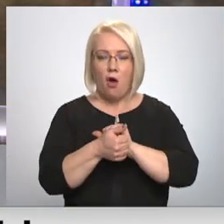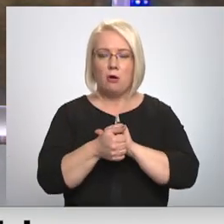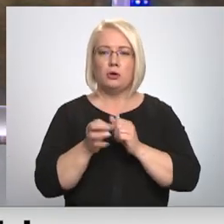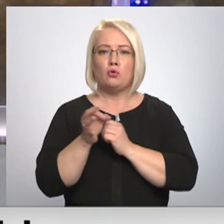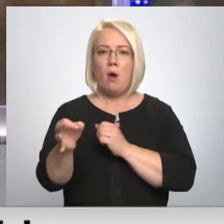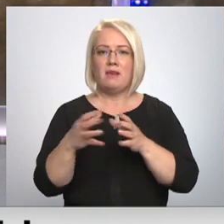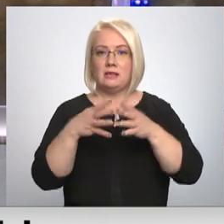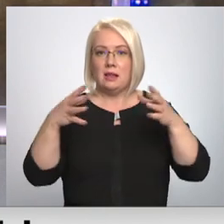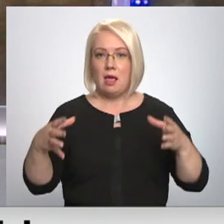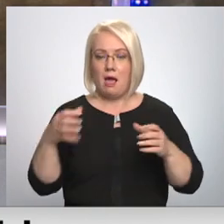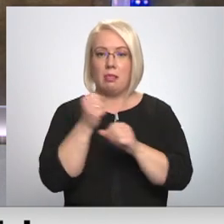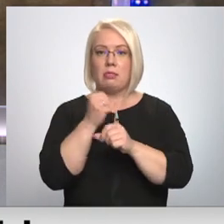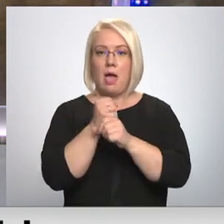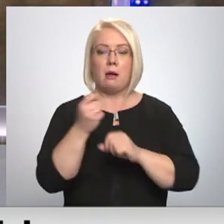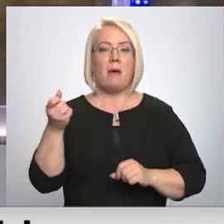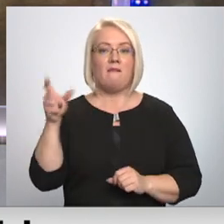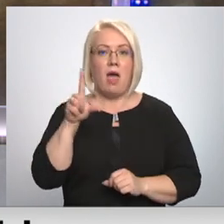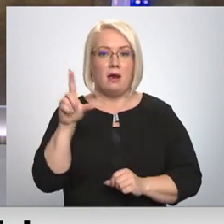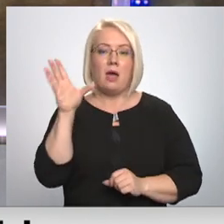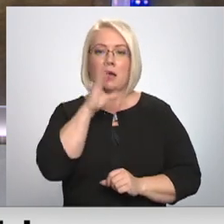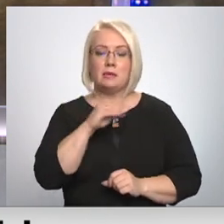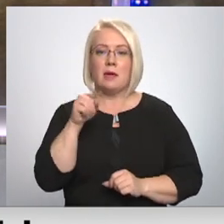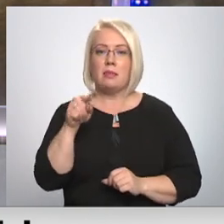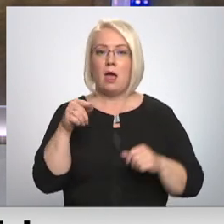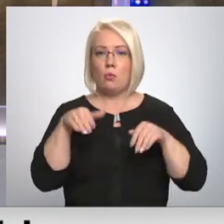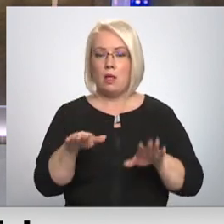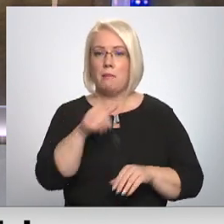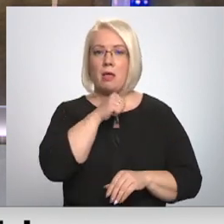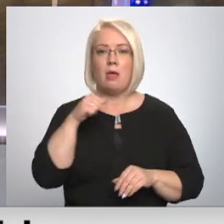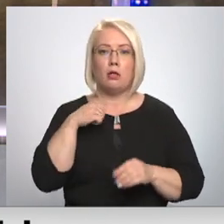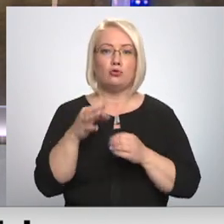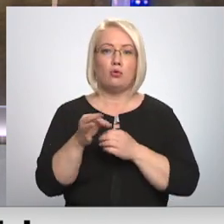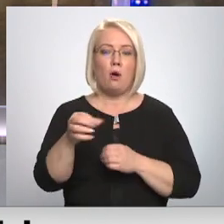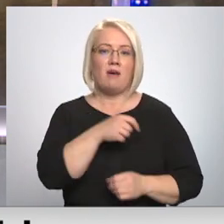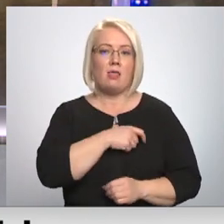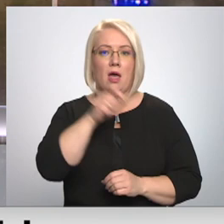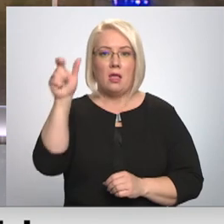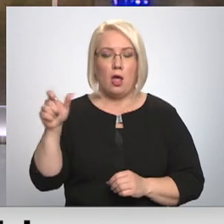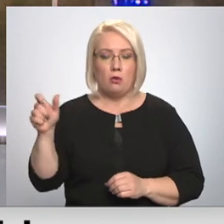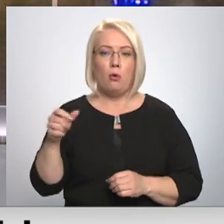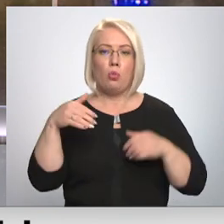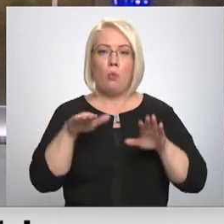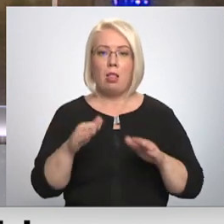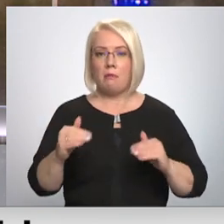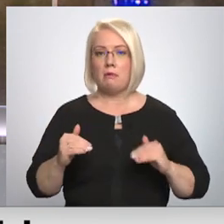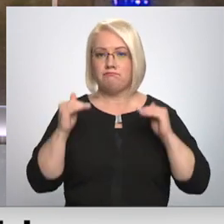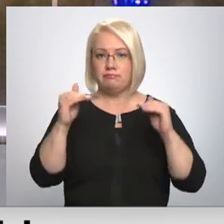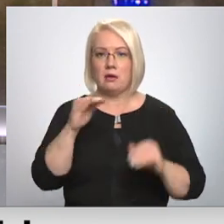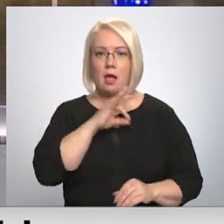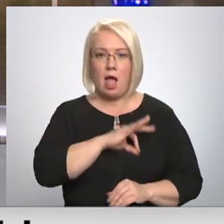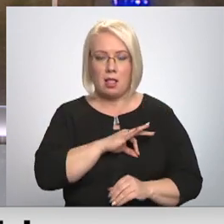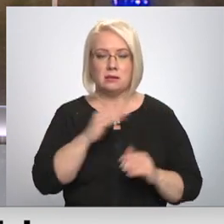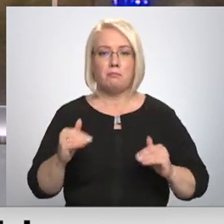lielāks, tātad darba būs vairāk. Iespējams tieši tā nosprieda tāls novada deputāti un nolēma sev paceltālgas. Pagaidām gan